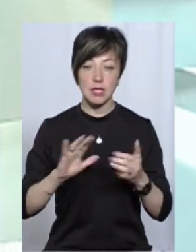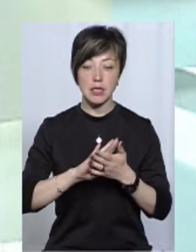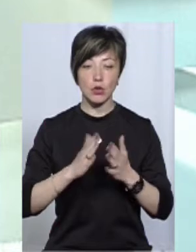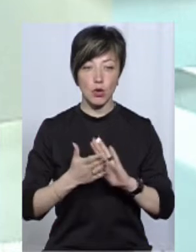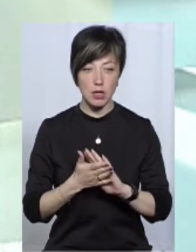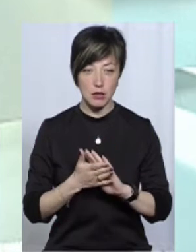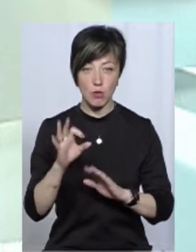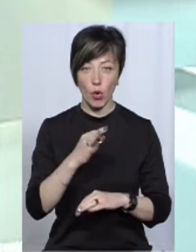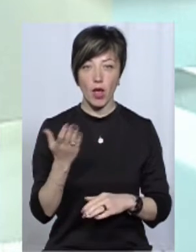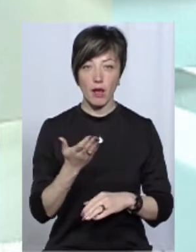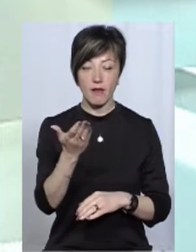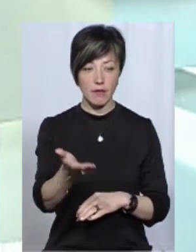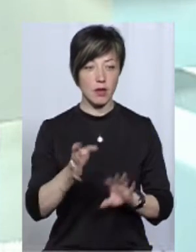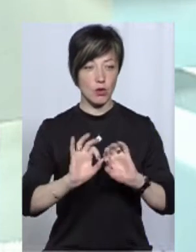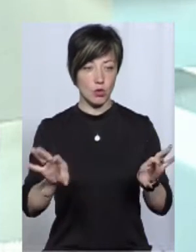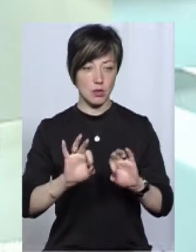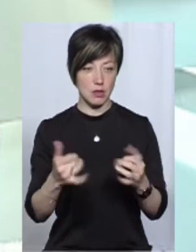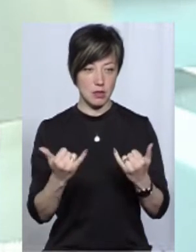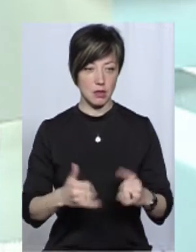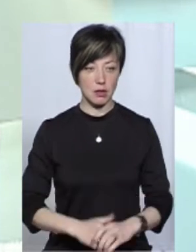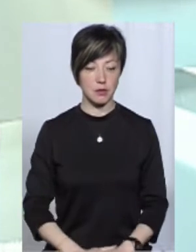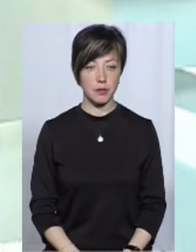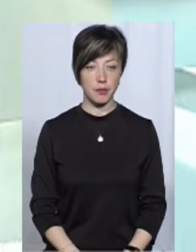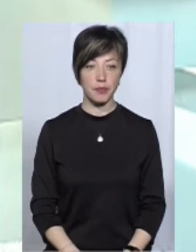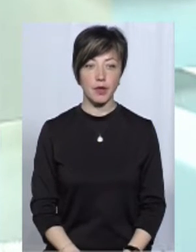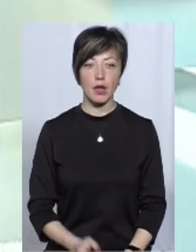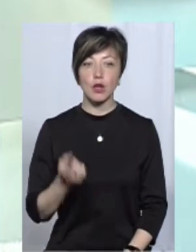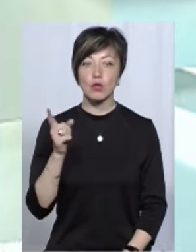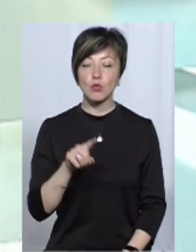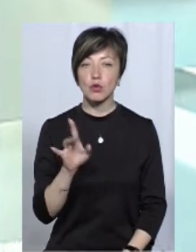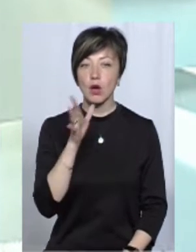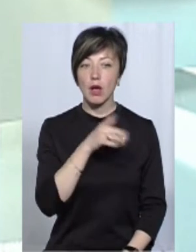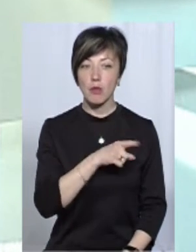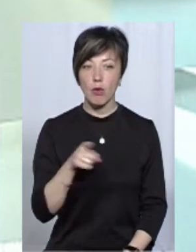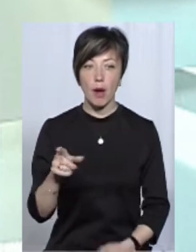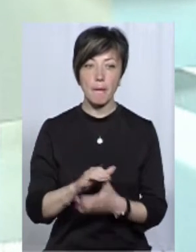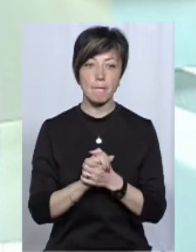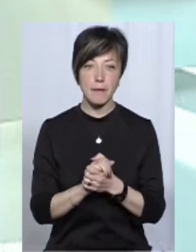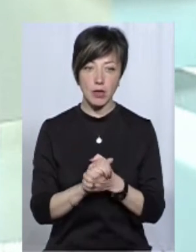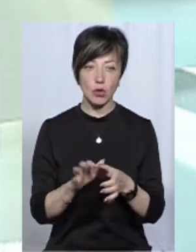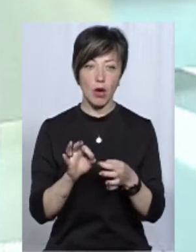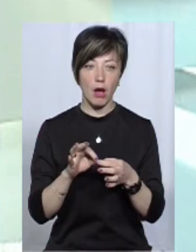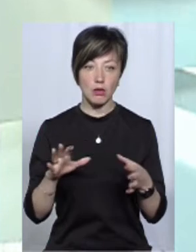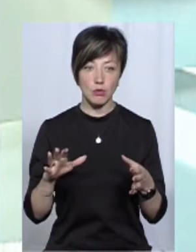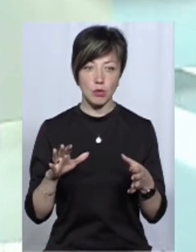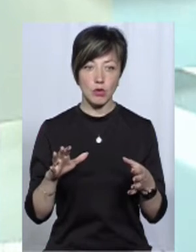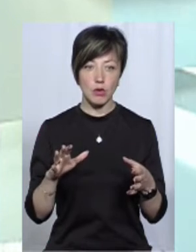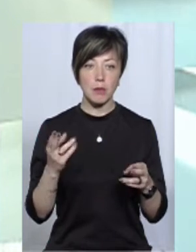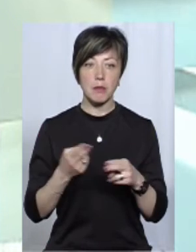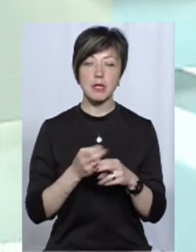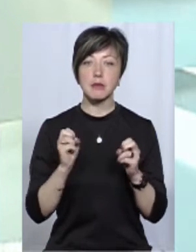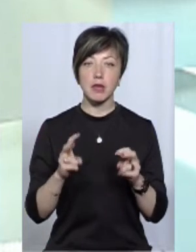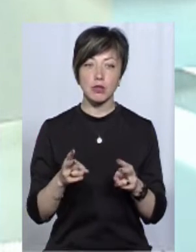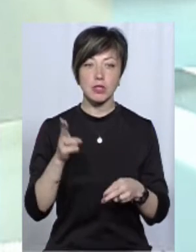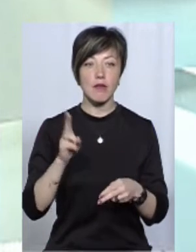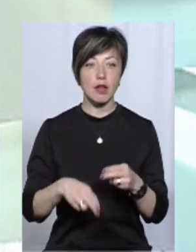тих ситуацій, про які ви сьогодні говорили. Тому що епоха мирного атому, безпечного,